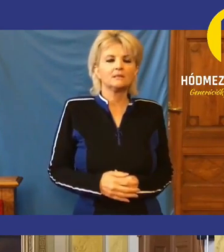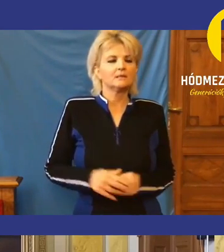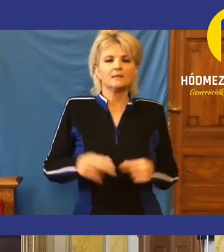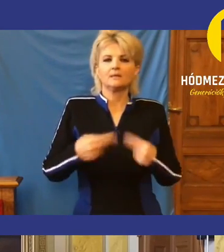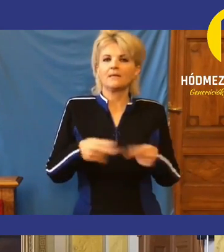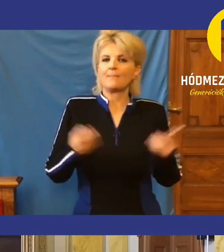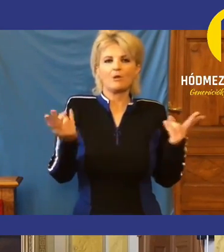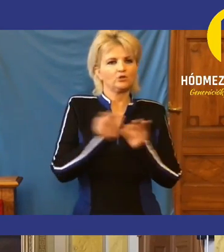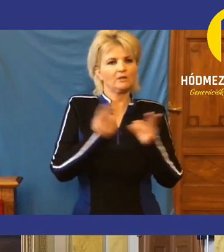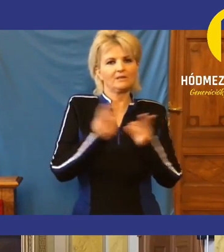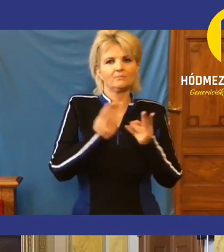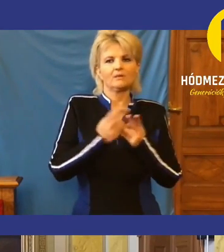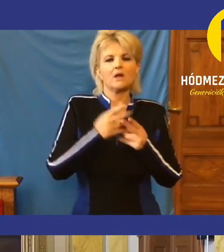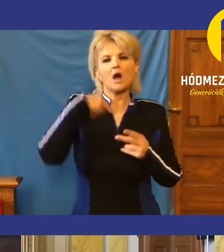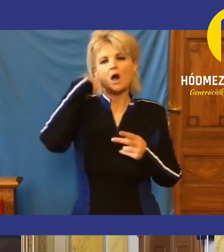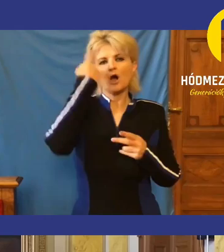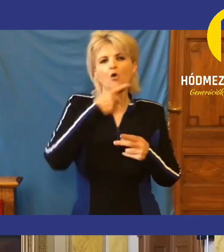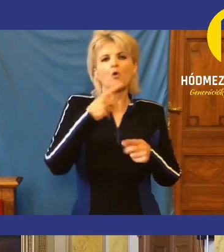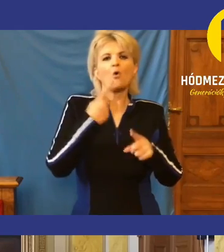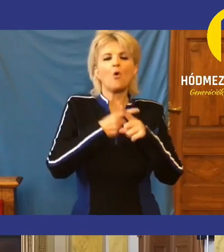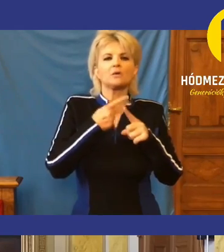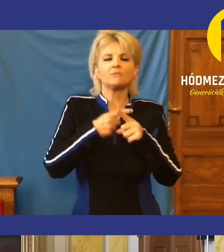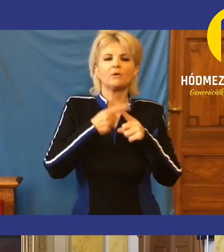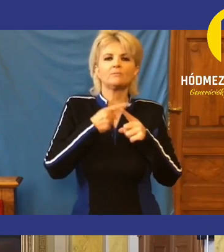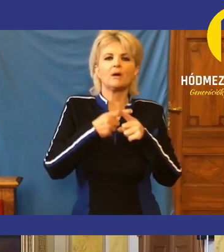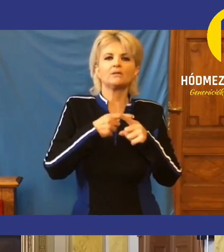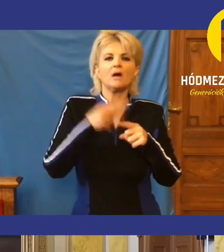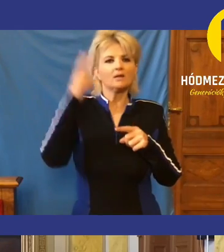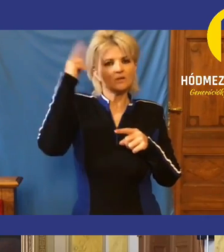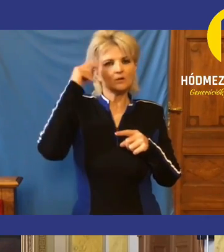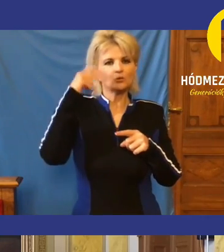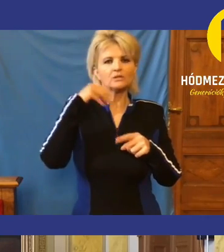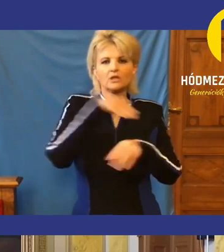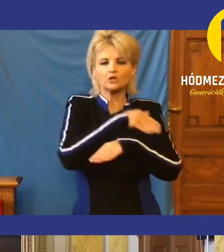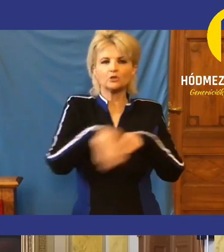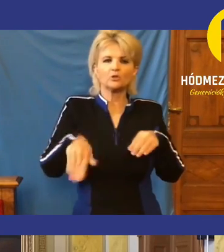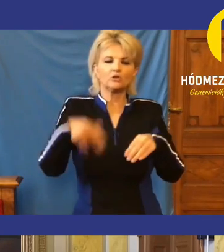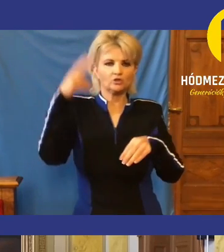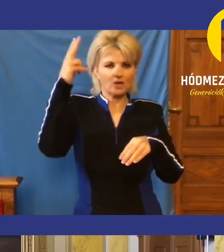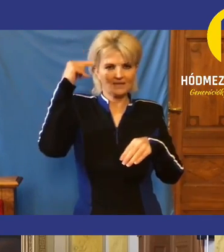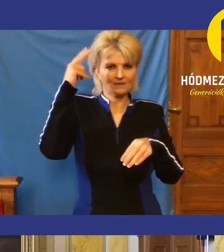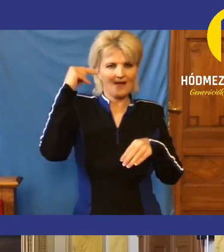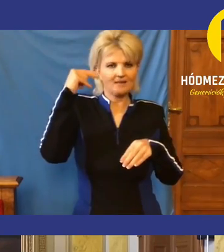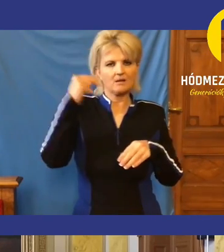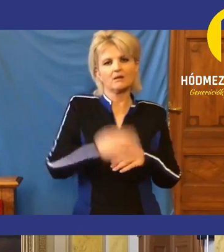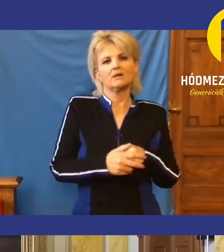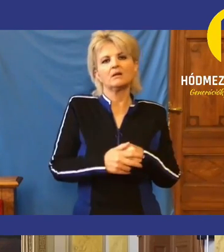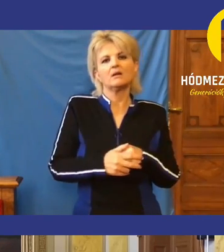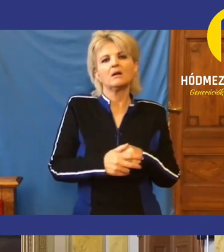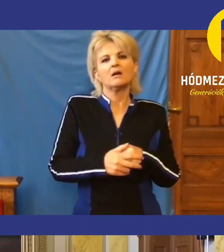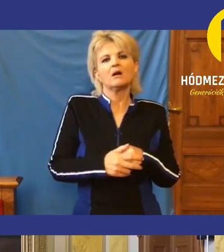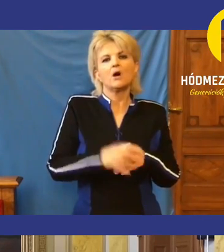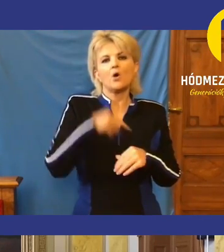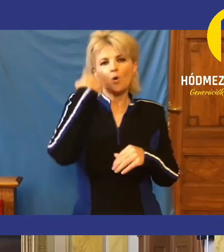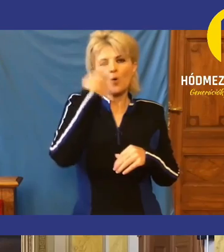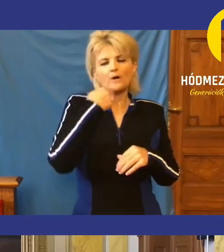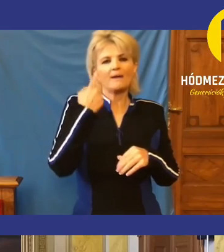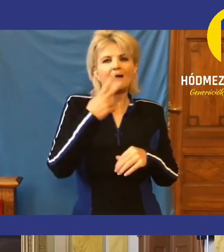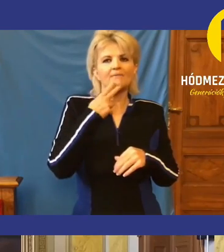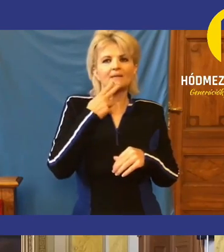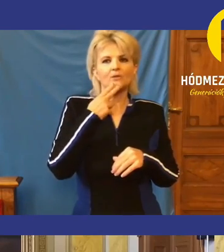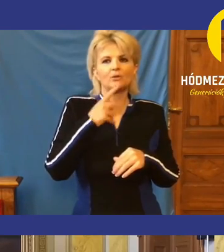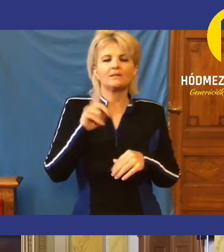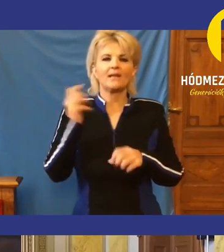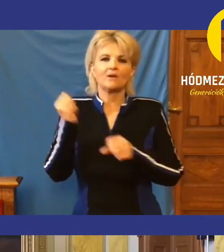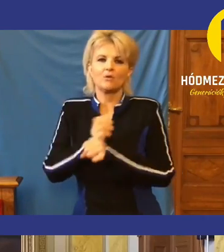hasonlítottam össze azt, hogy Oxfordban tanult, hogy soros tanítvány Orbán Viktor. Soros nő vendég Orbán Viktor. De Kovács Zoltántól